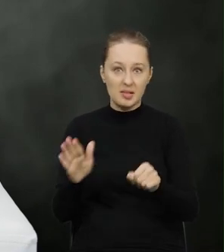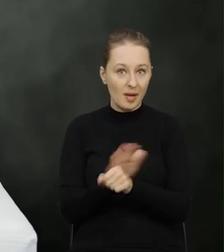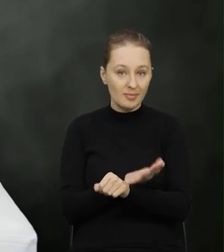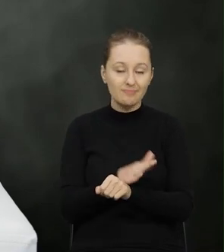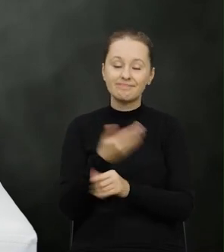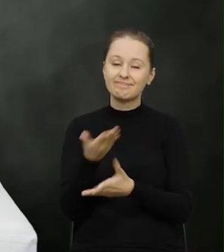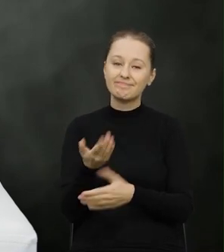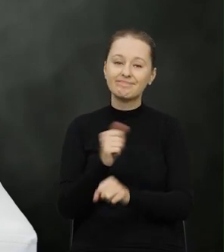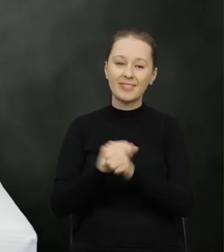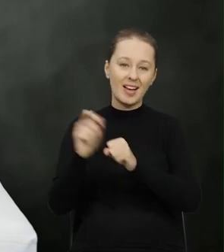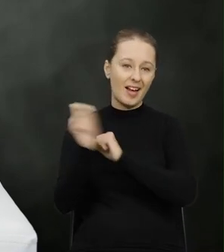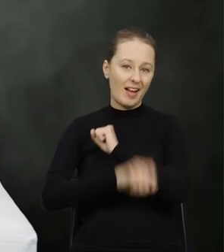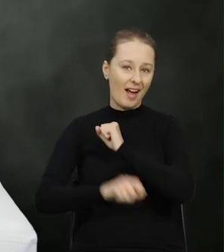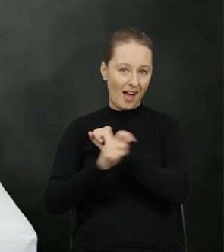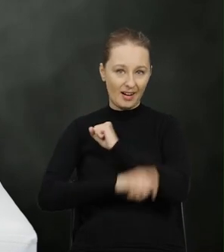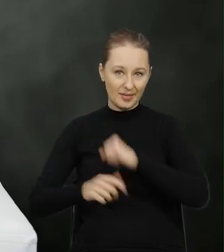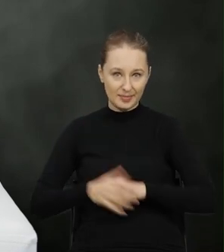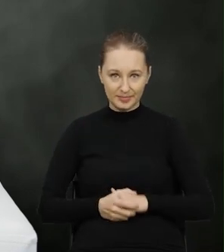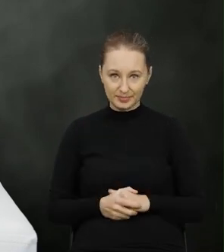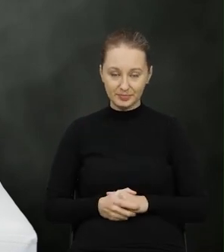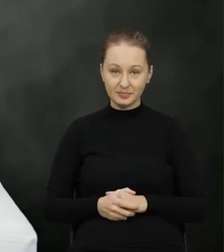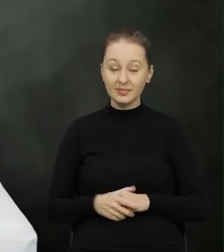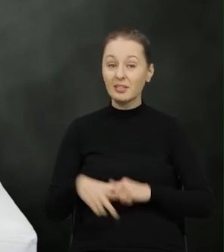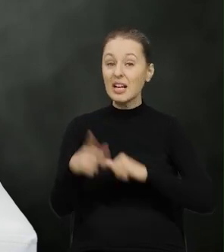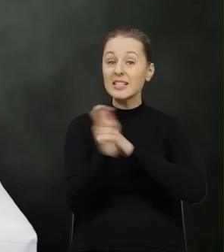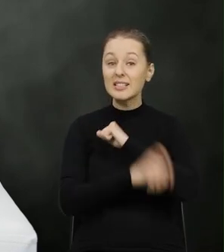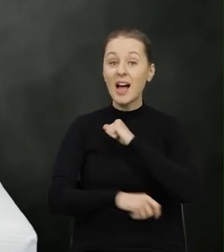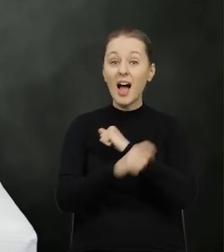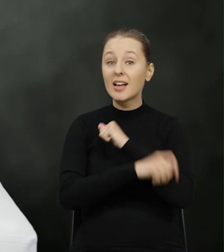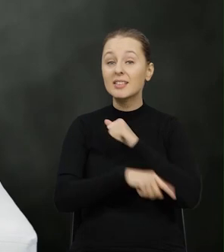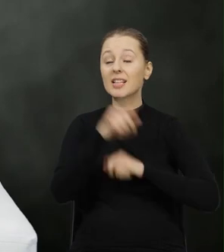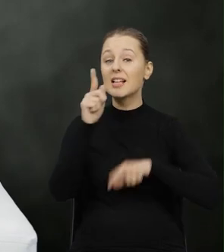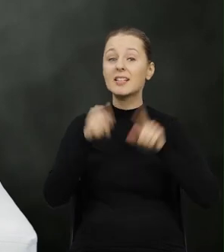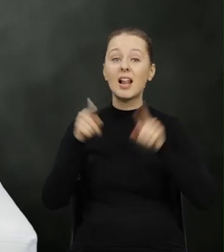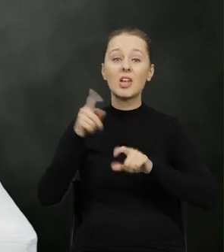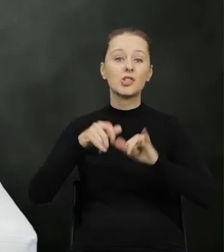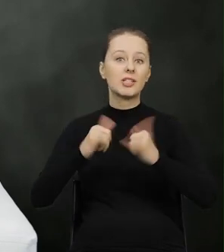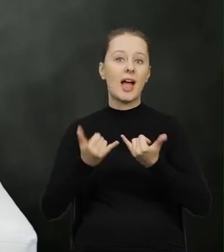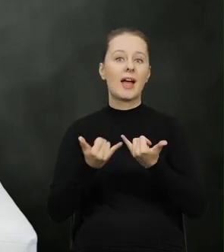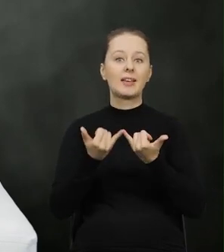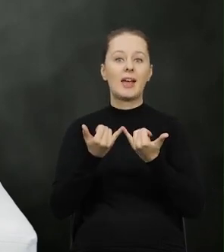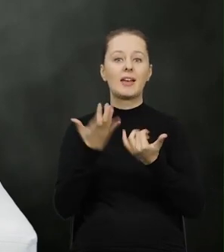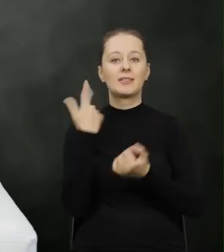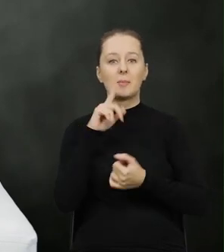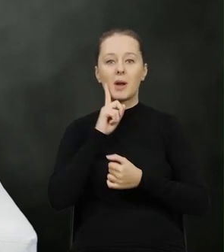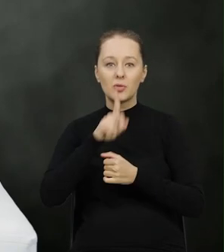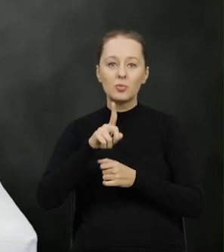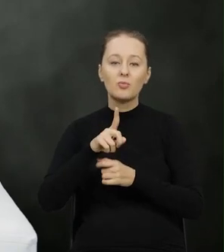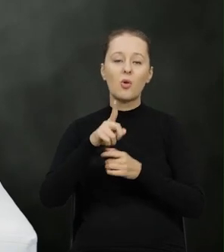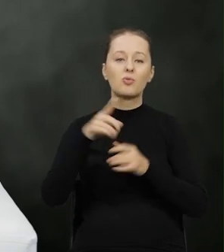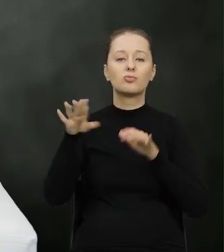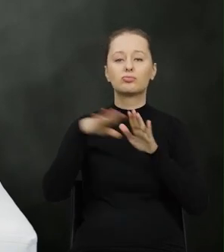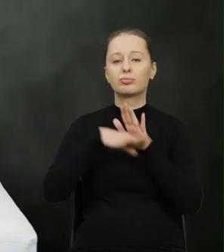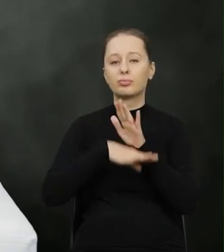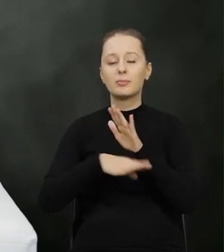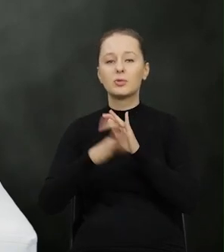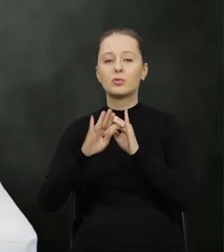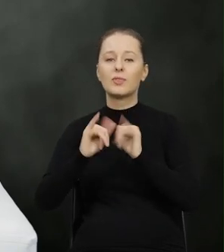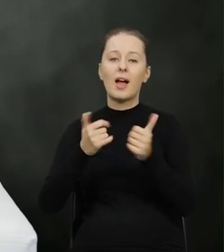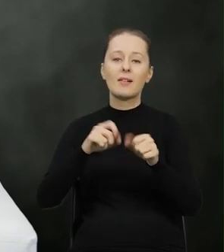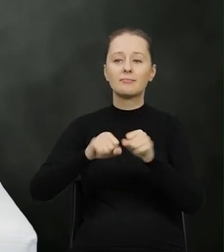sankcje. Sankcje uzależnione są od tego, z jakiego rodzaju naruszeniami, nieprawidłowościami,